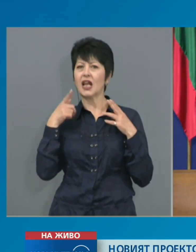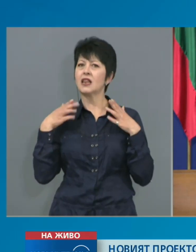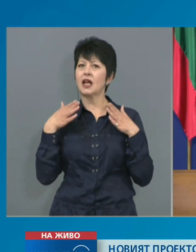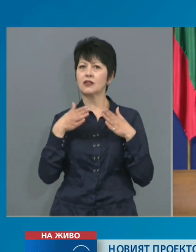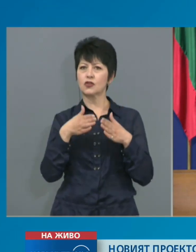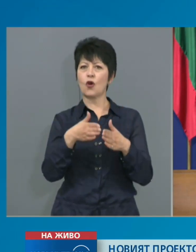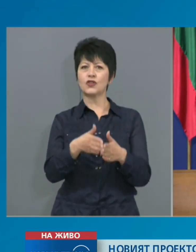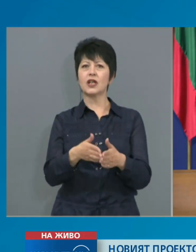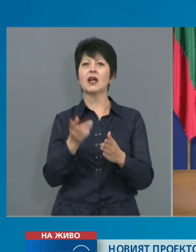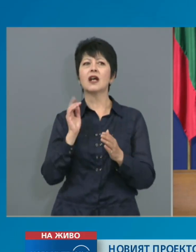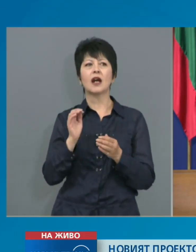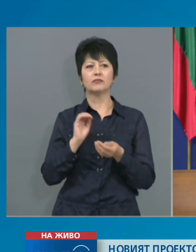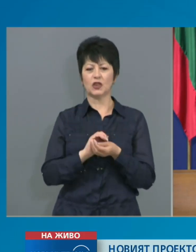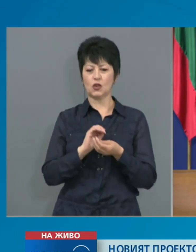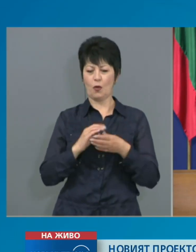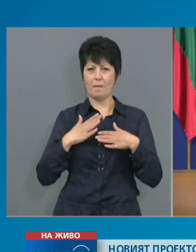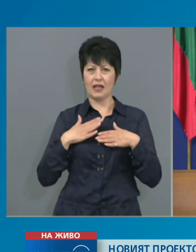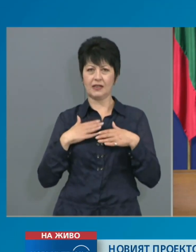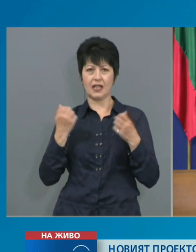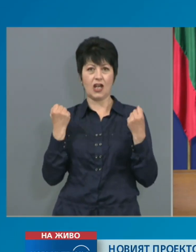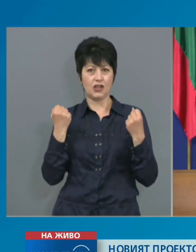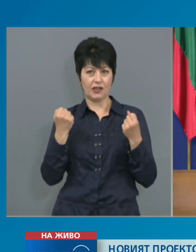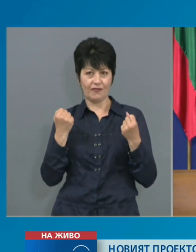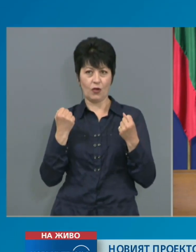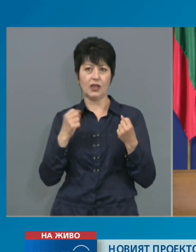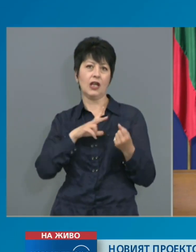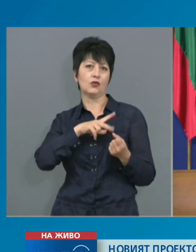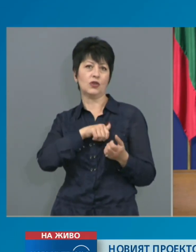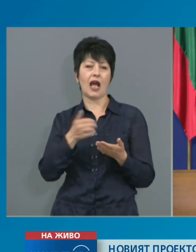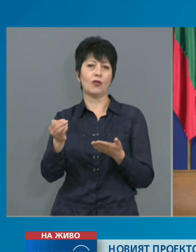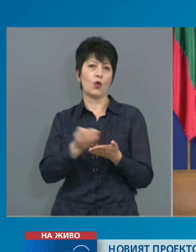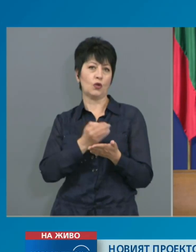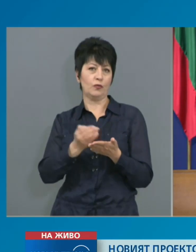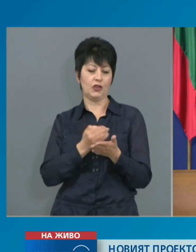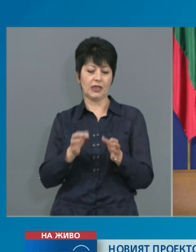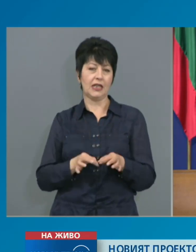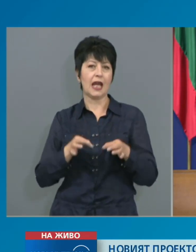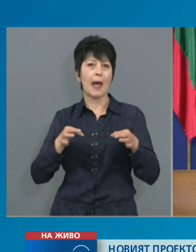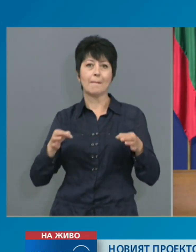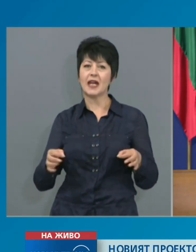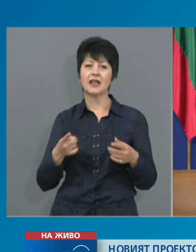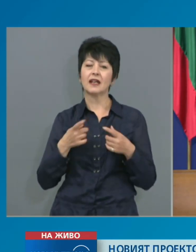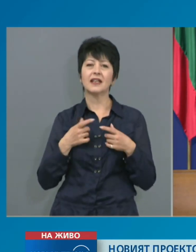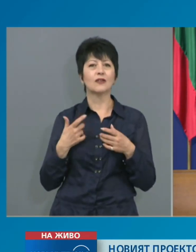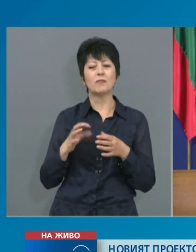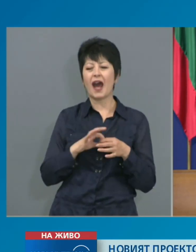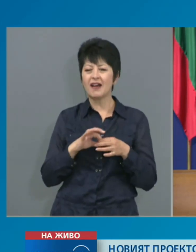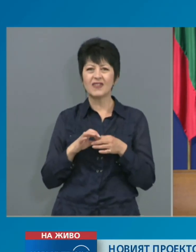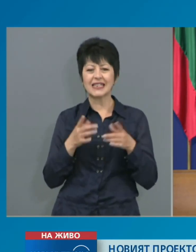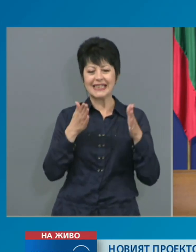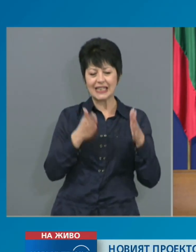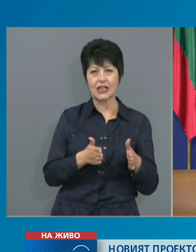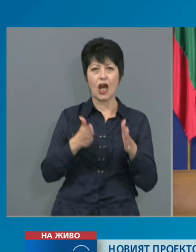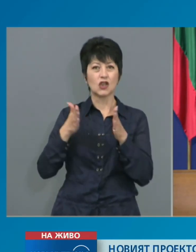към стопанския живот и социално-економическите мерки, които бяха обвързани с сроковете на действие на извареното положение. Т.е.